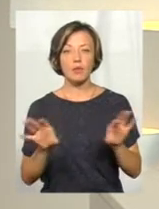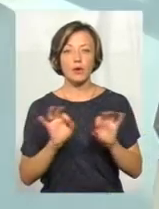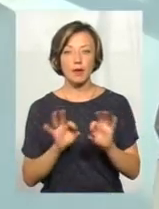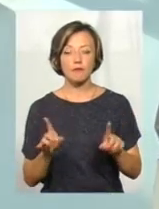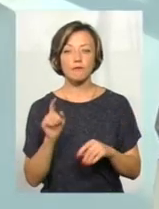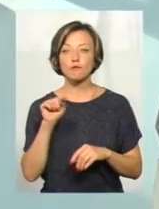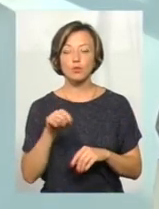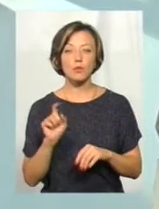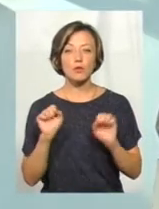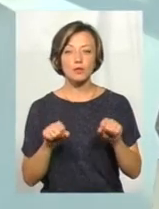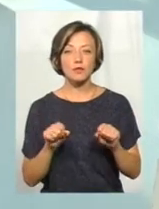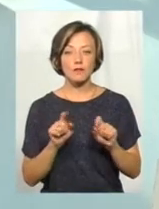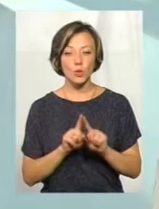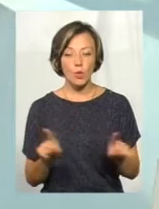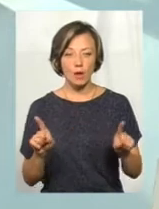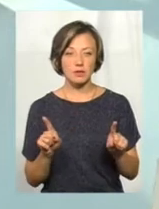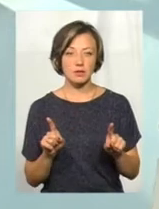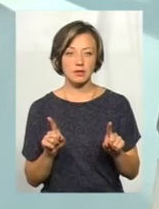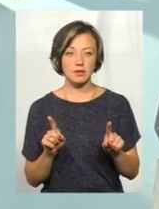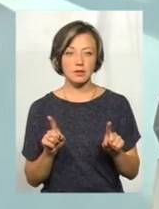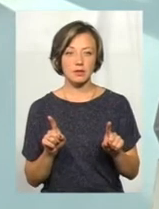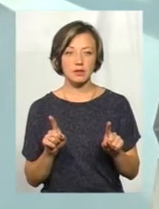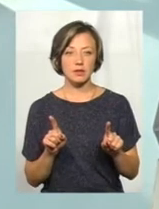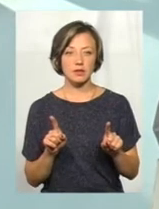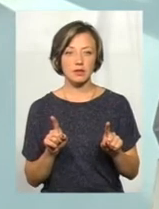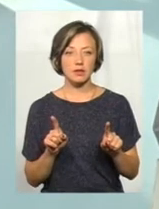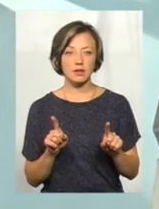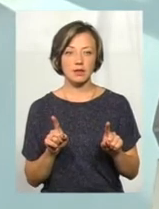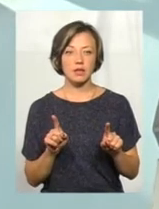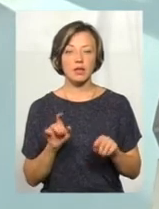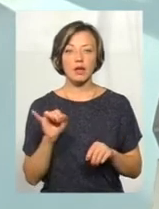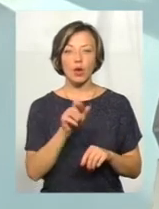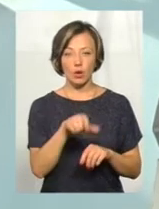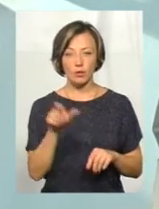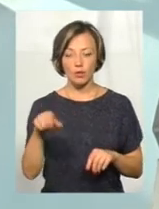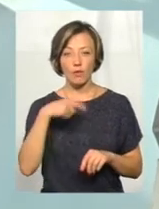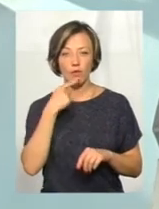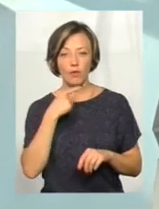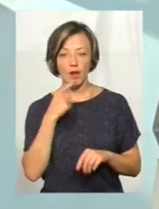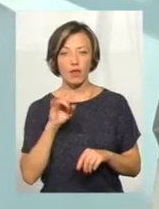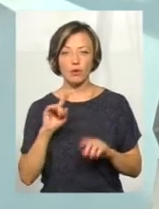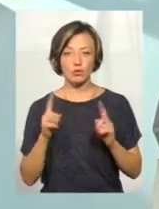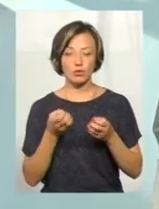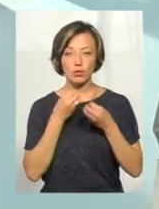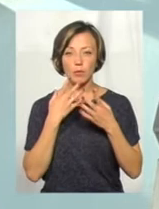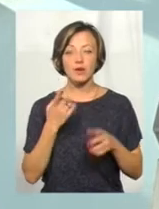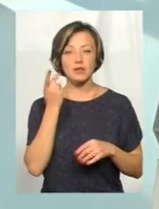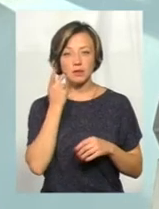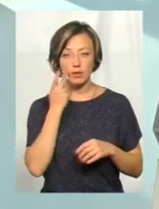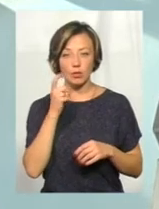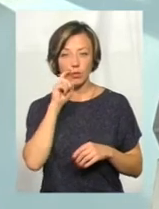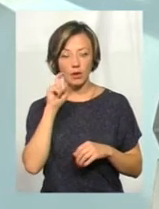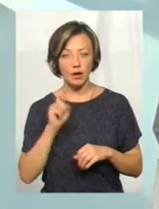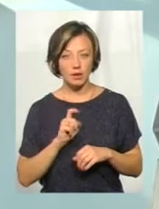можливий нюанс. І якісь негативні відгуки пацієнтів. Чому? Тому що, як правило, вітчизняні